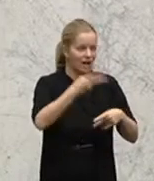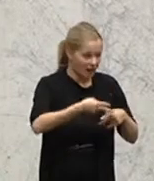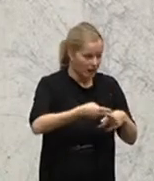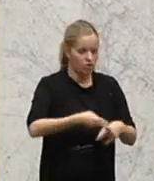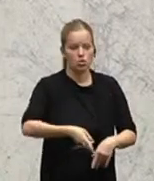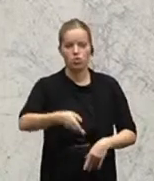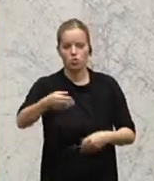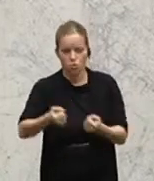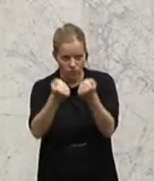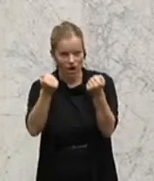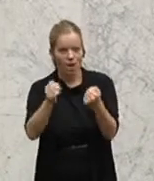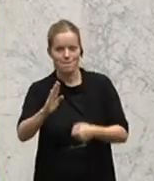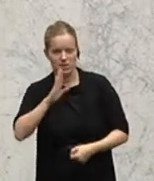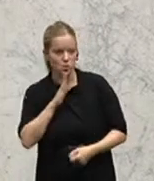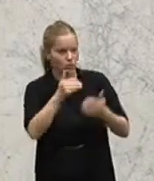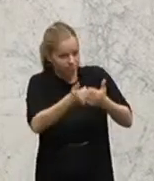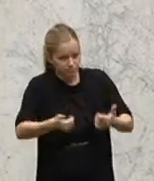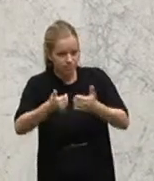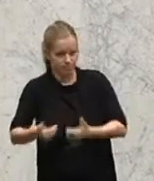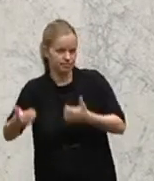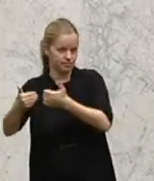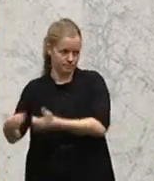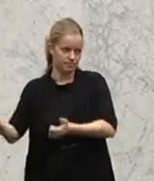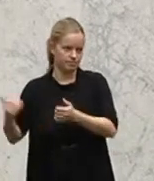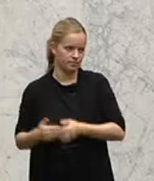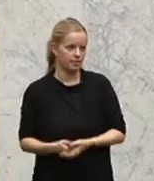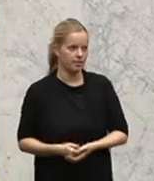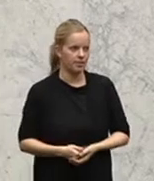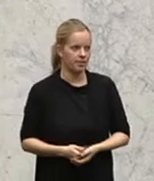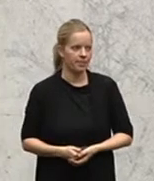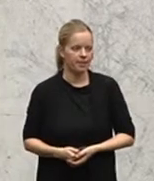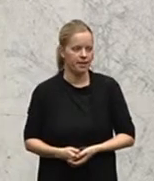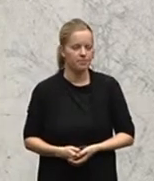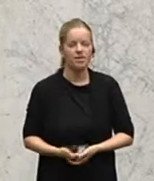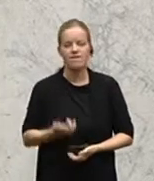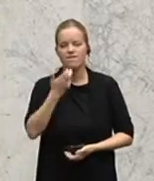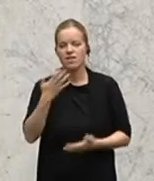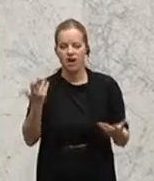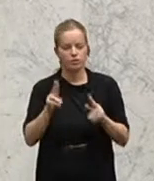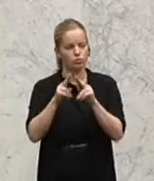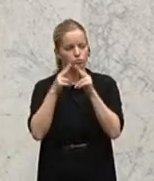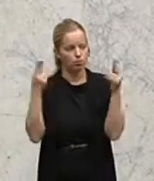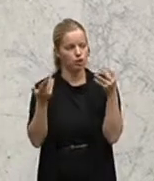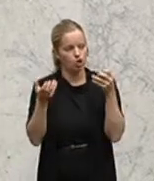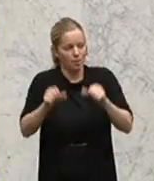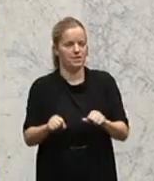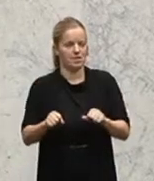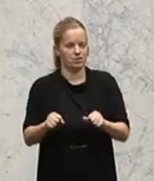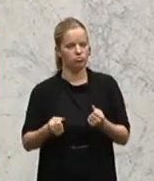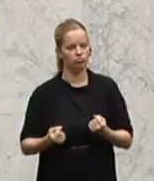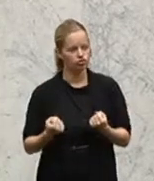und Pensionsversicherung. Wir wollen grundsätzlich eher die Bundeskompetenzen stärken, um das